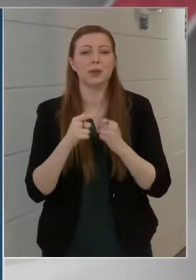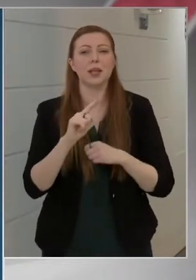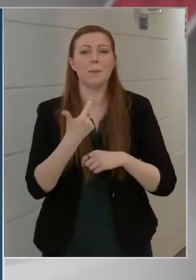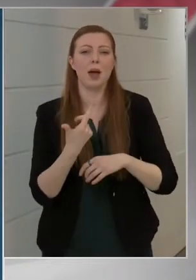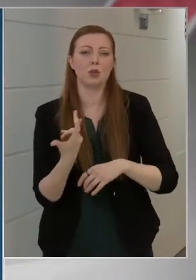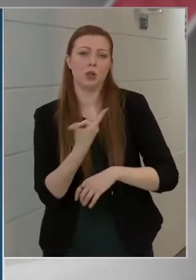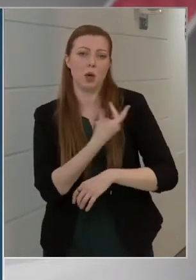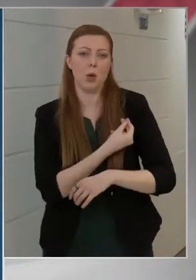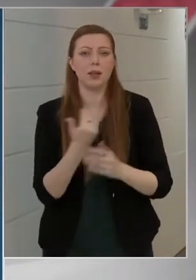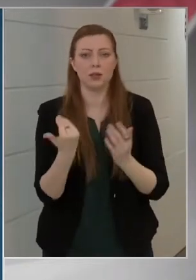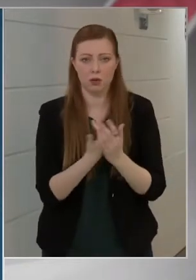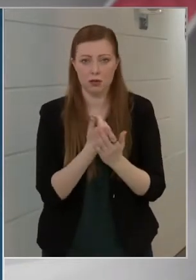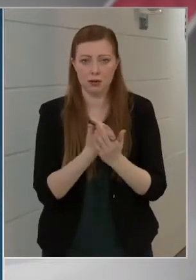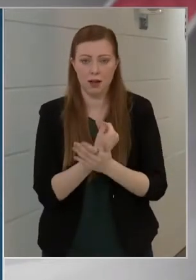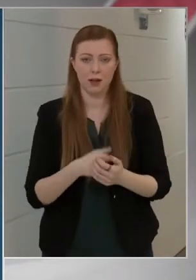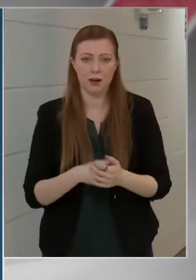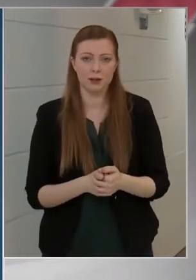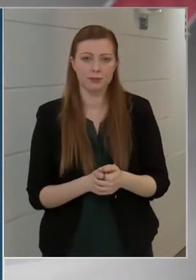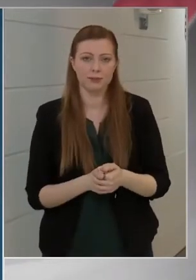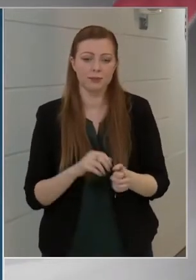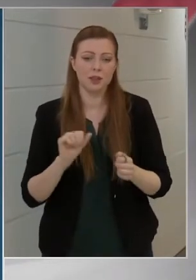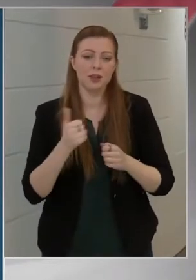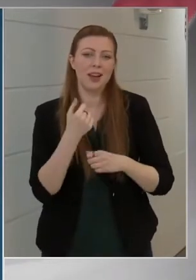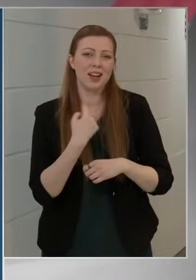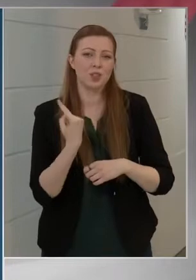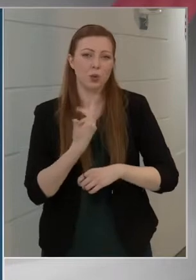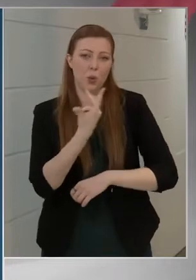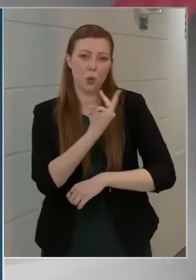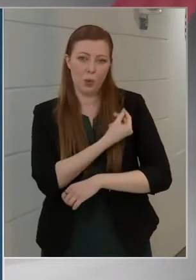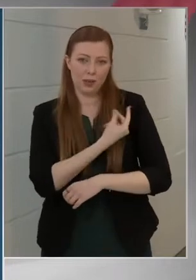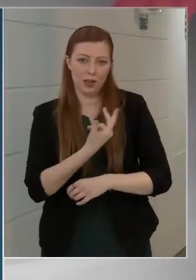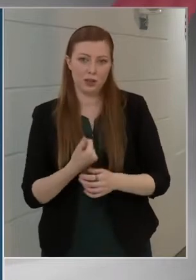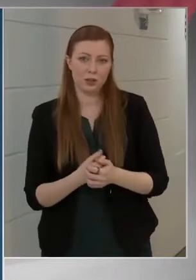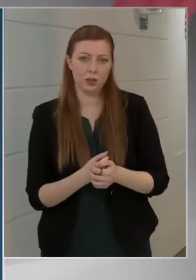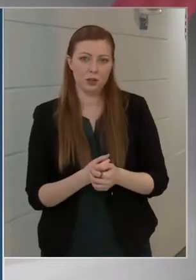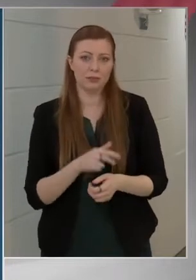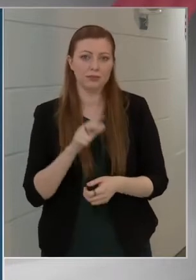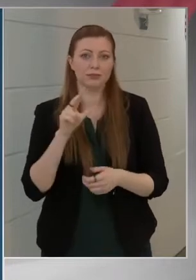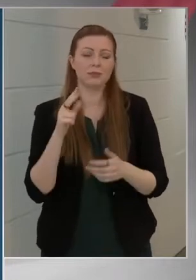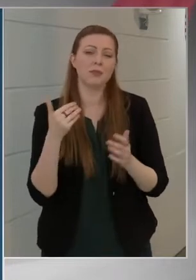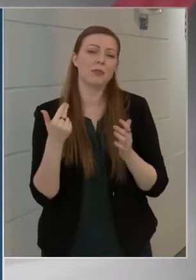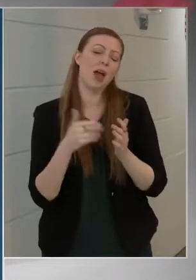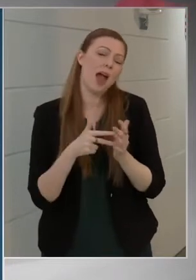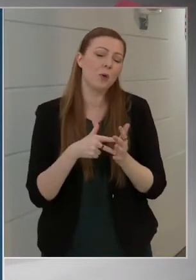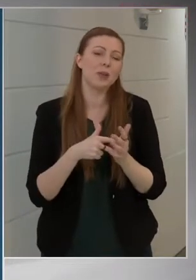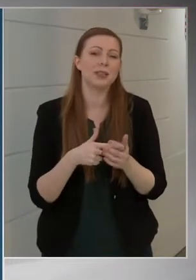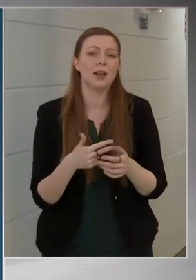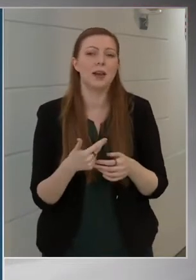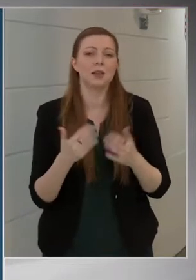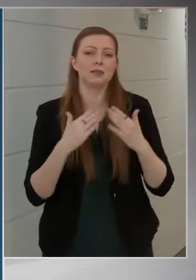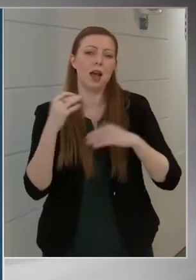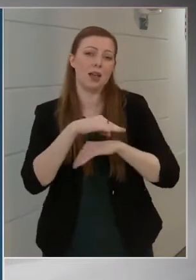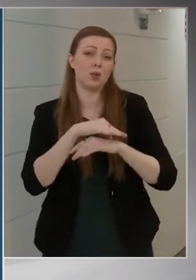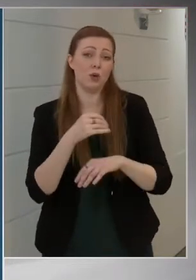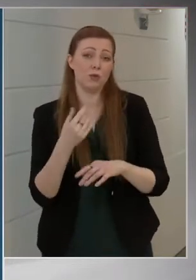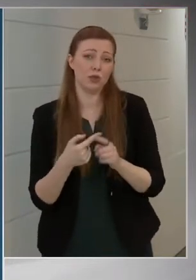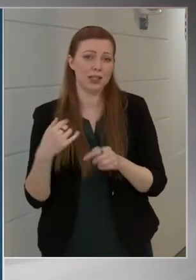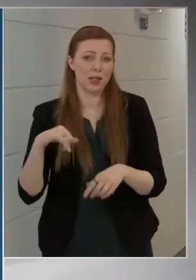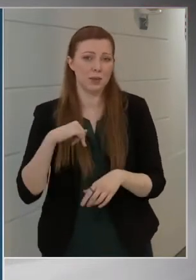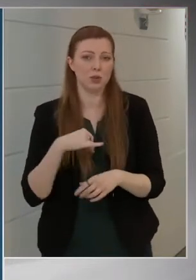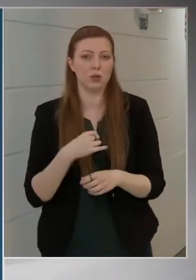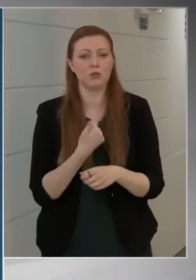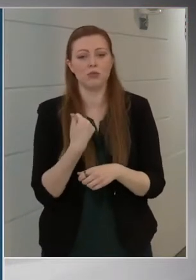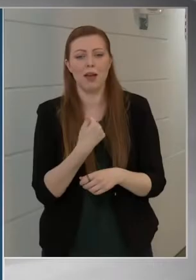oltásokra használjuk. Elsőkörös oltásra, 3000 házi orvos részére biztosítottunk egy-egy